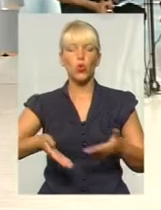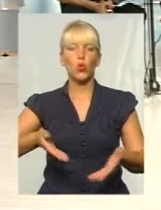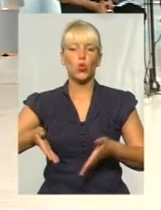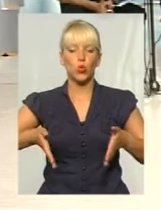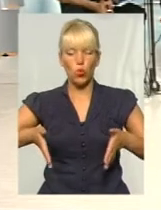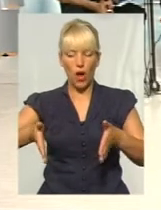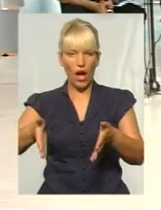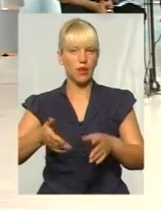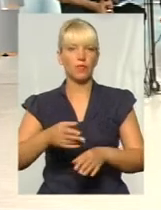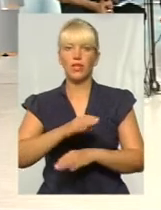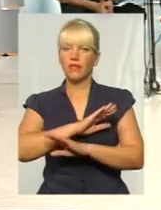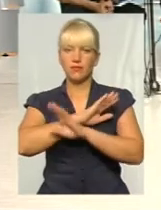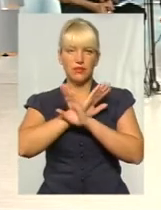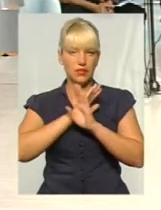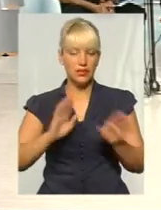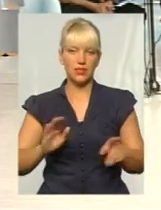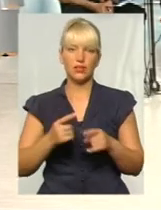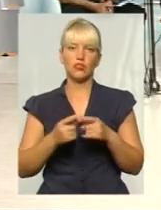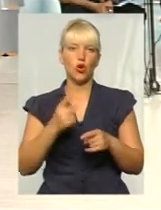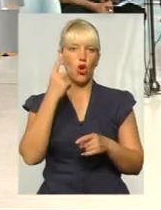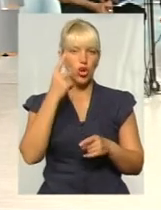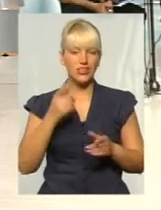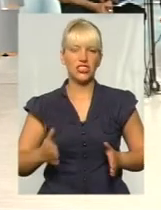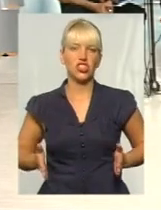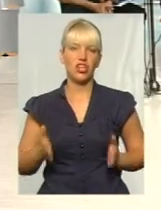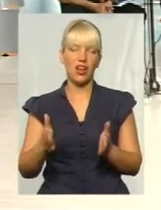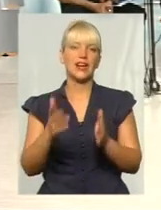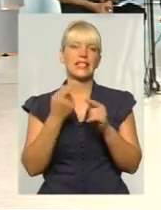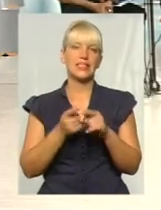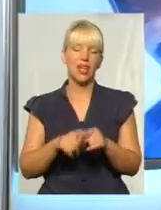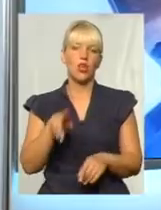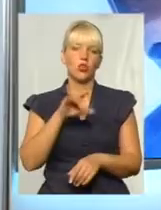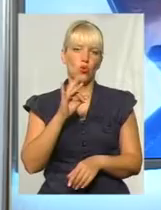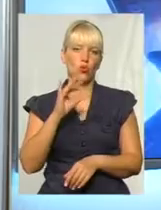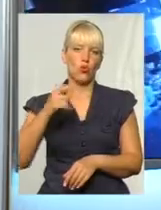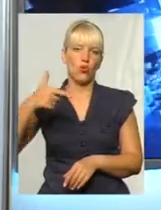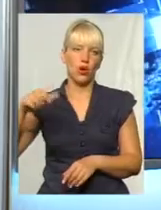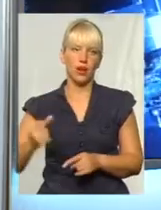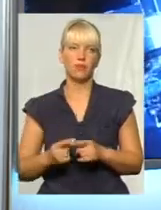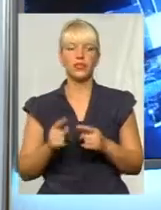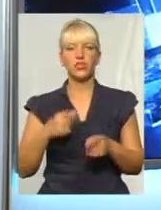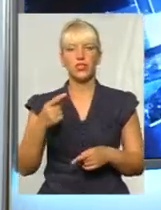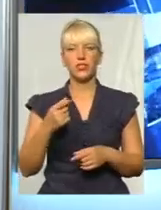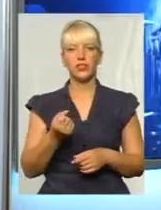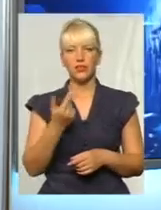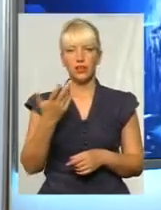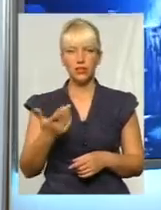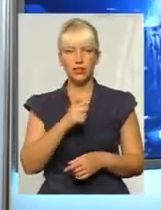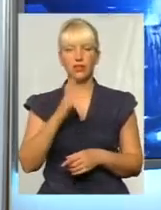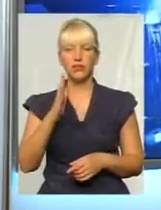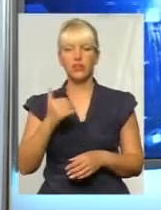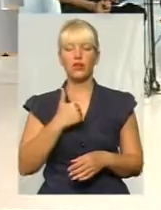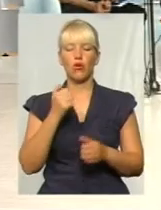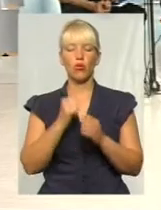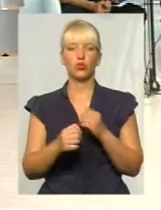Тобто в них є один шлях, тільки дорога. Саме так. Тоді в нас лишилось декілька хвилин. Я от кожному з вас